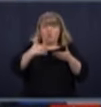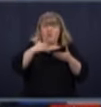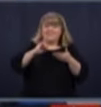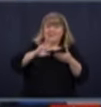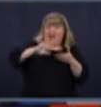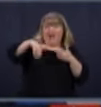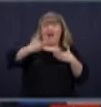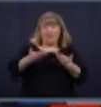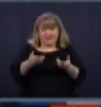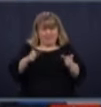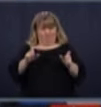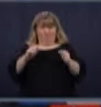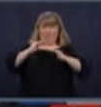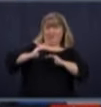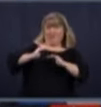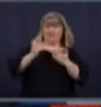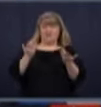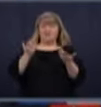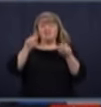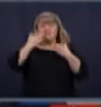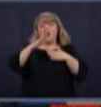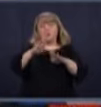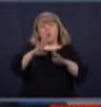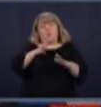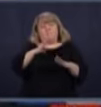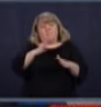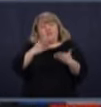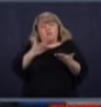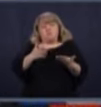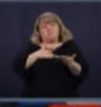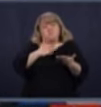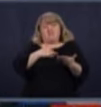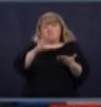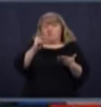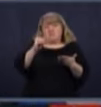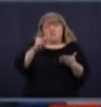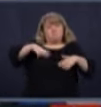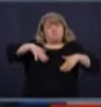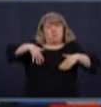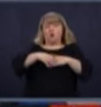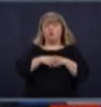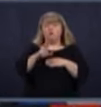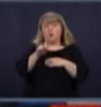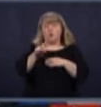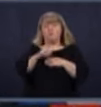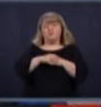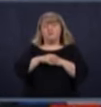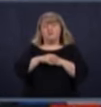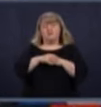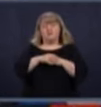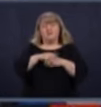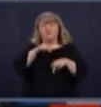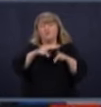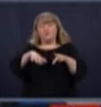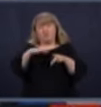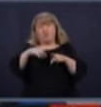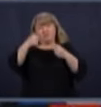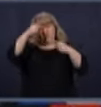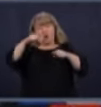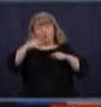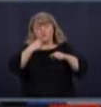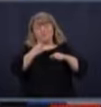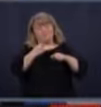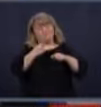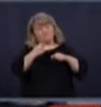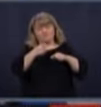mais on est encore dans des zones basses, puis tout le monde s'entend pour dire, je n'aime pas ça dire ça, mais qu'il va probablement y une deuxième